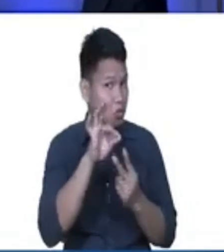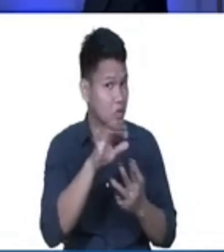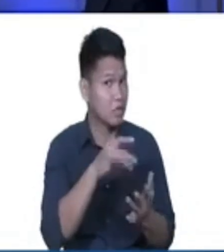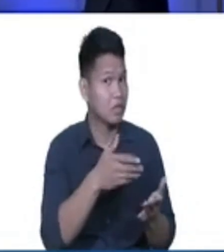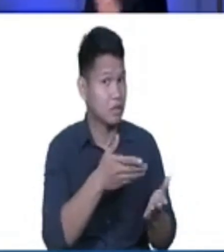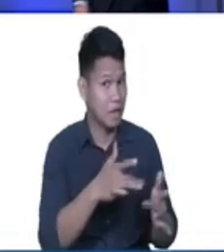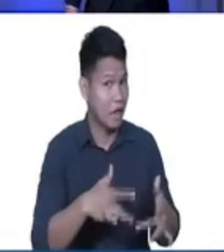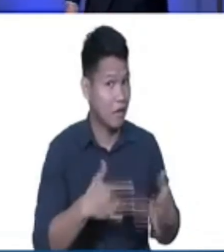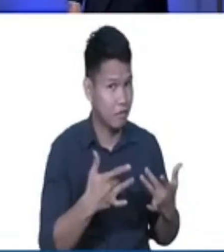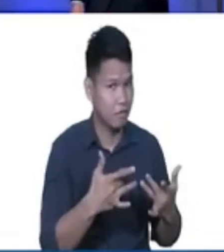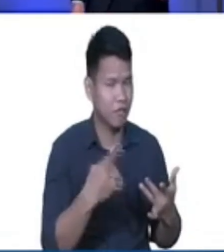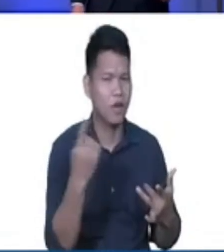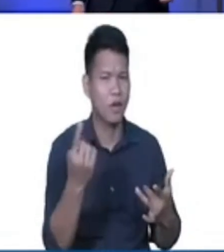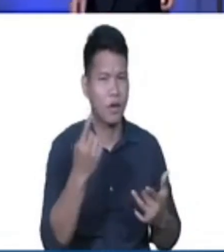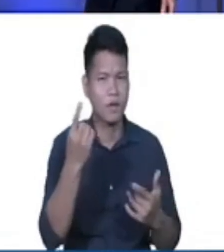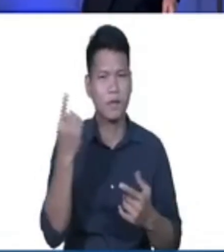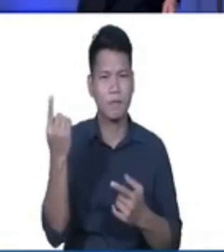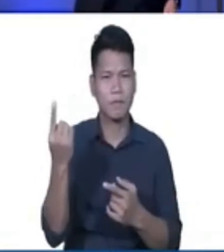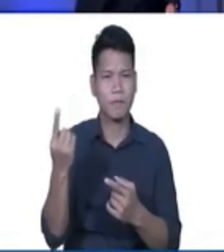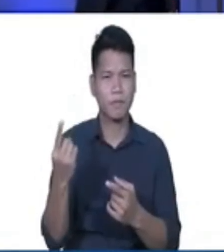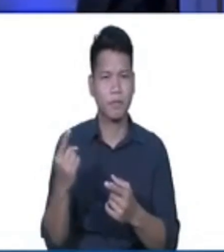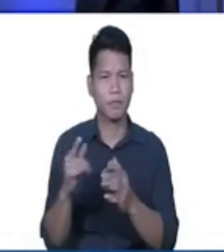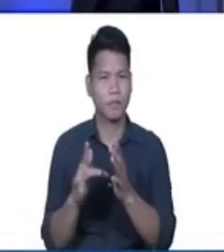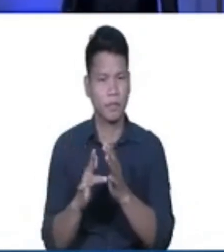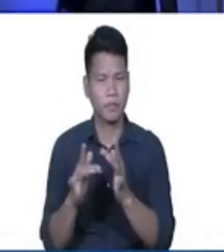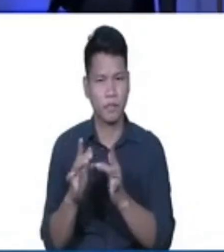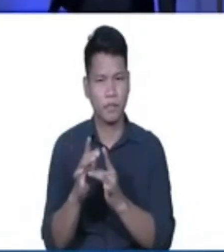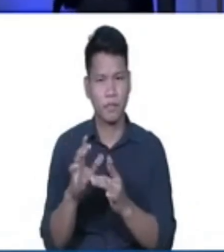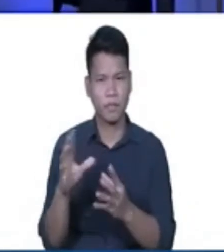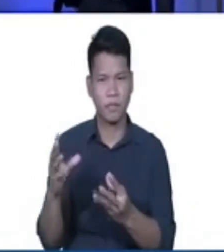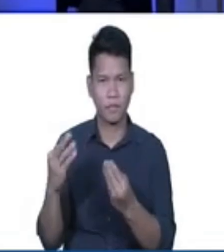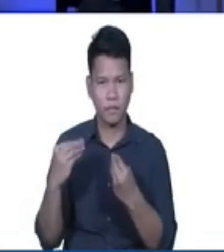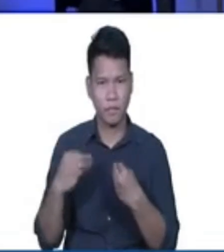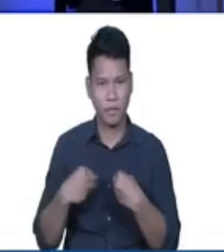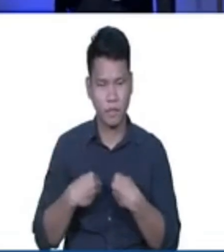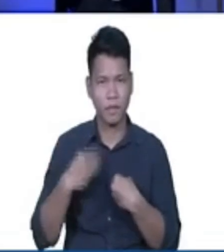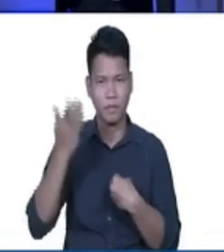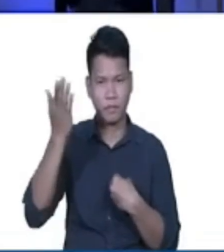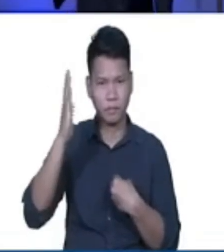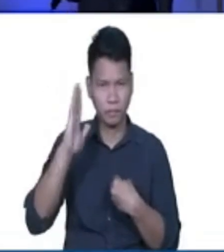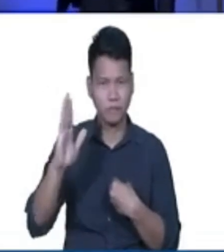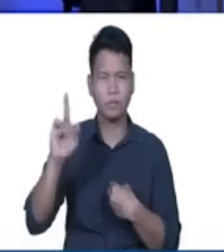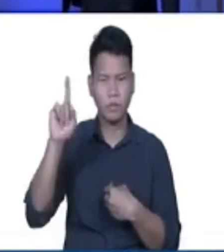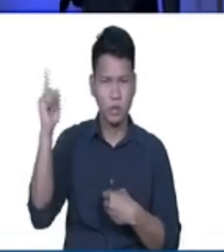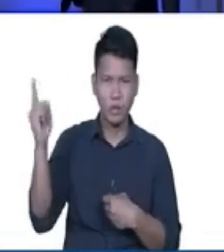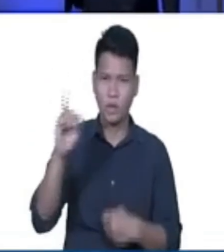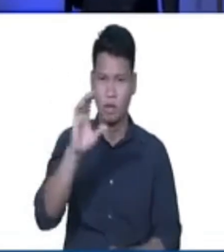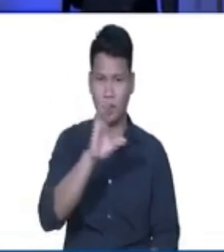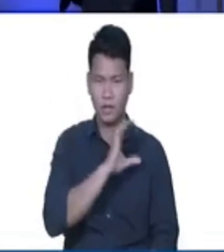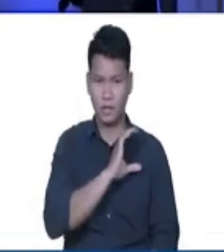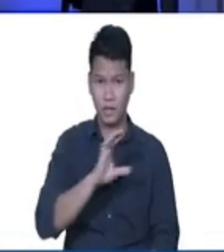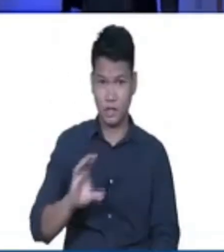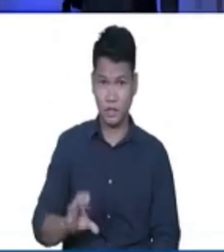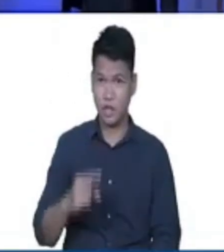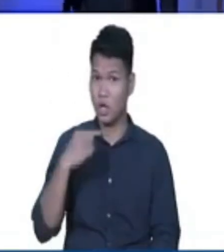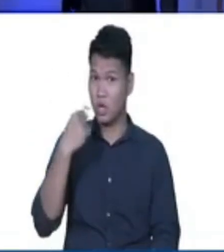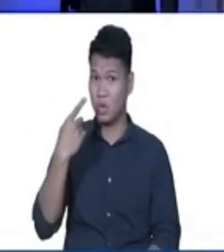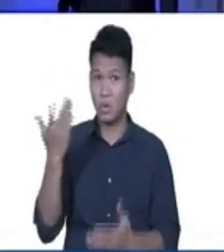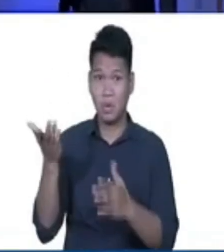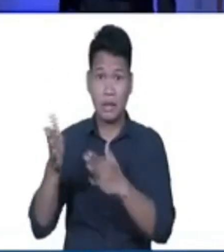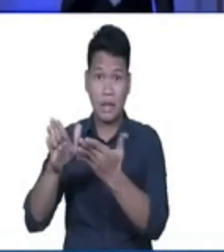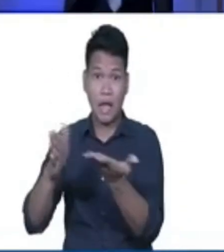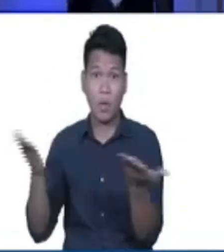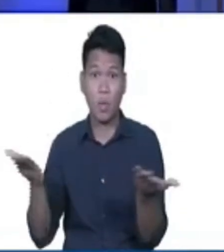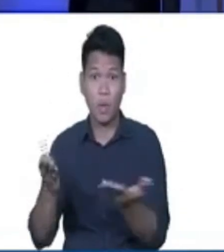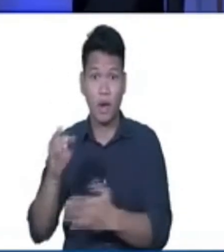walang iba na ating pipiliin kung hindi ang atong Diyos si Kristo na namatay sa cross